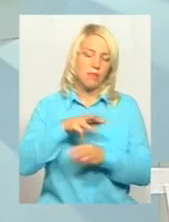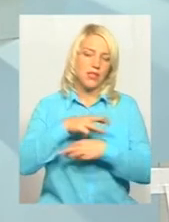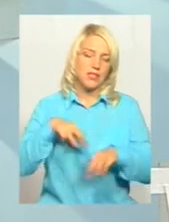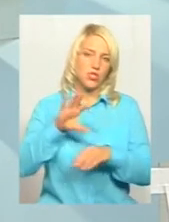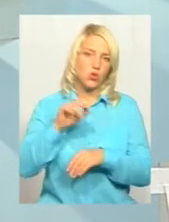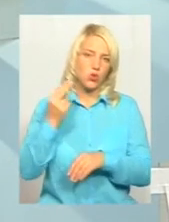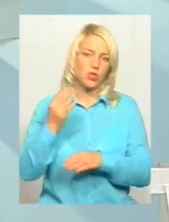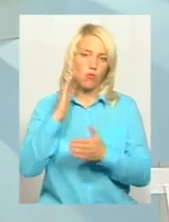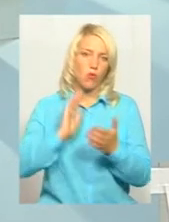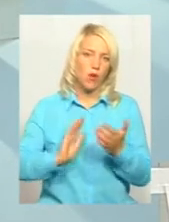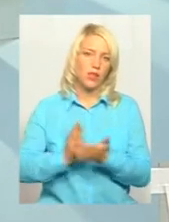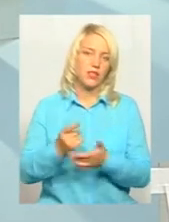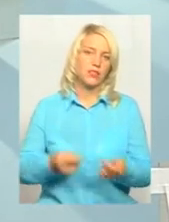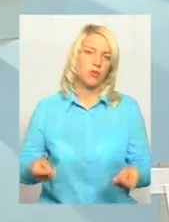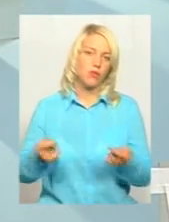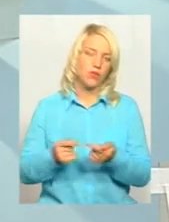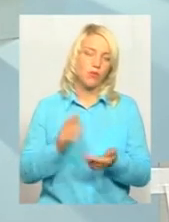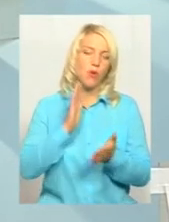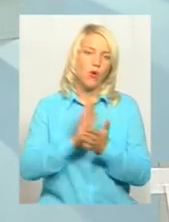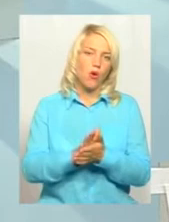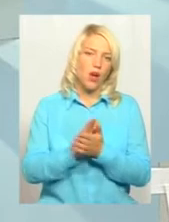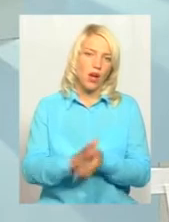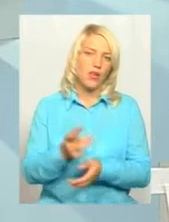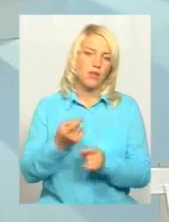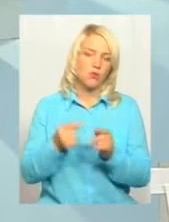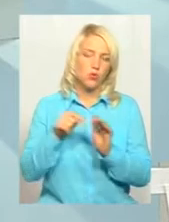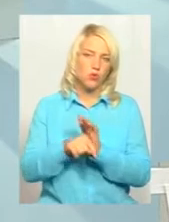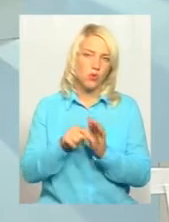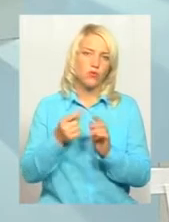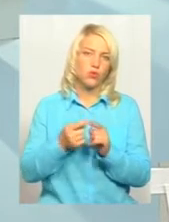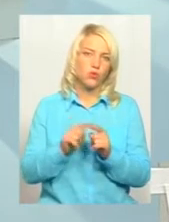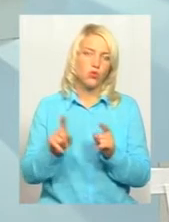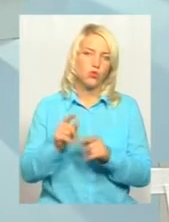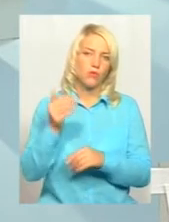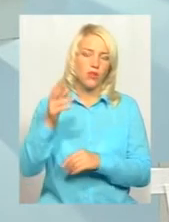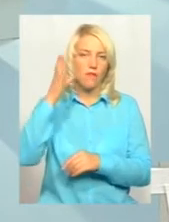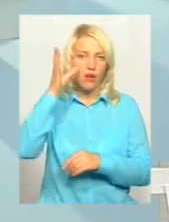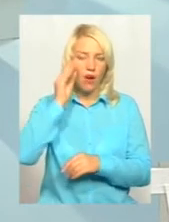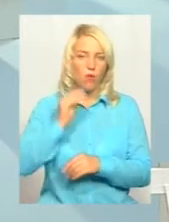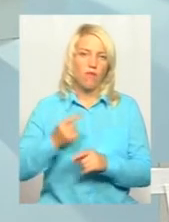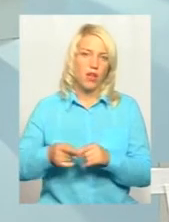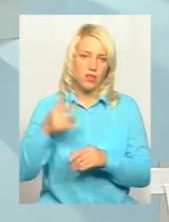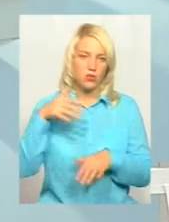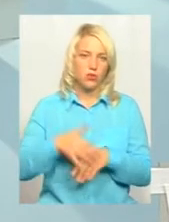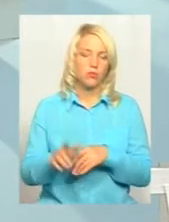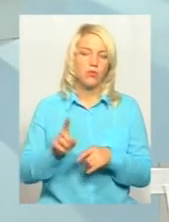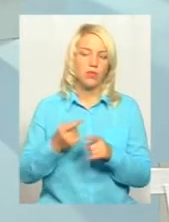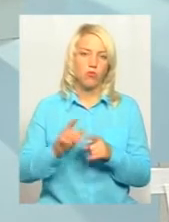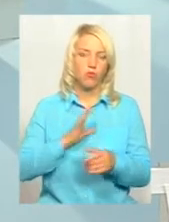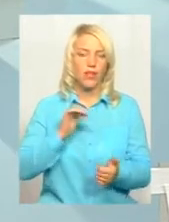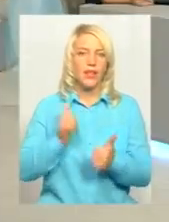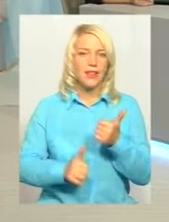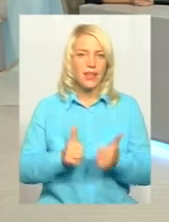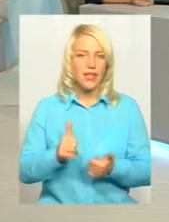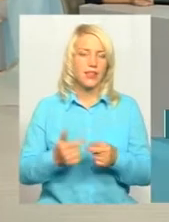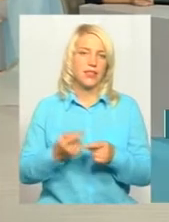з відповідними проханням стосовно того, що вони врахували десь, ну, ми зрозуміли, що це був тендер, що це,